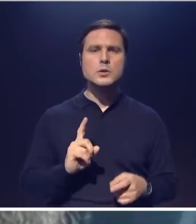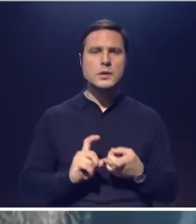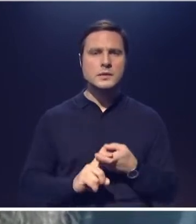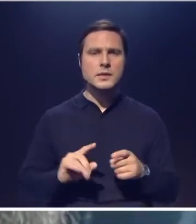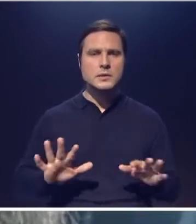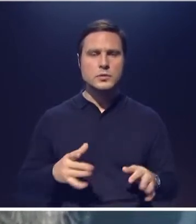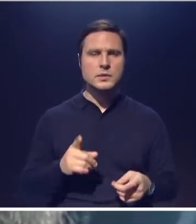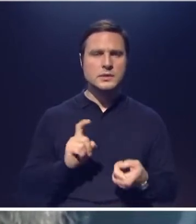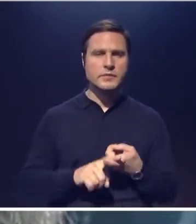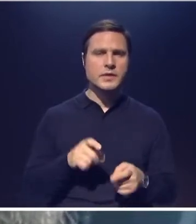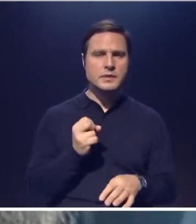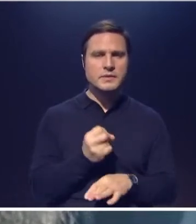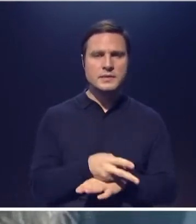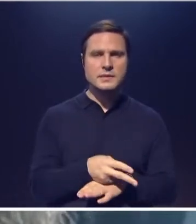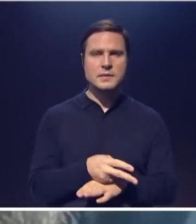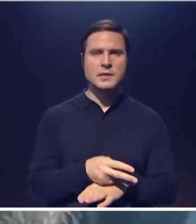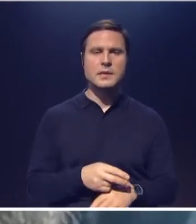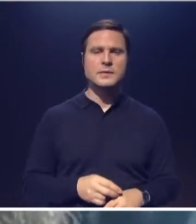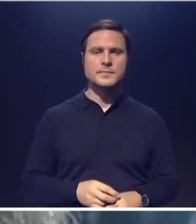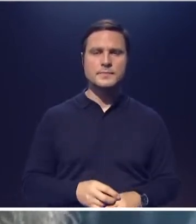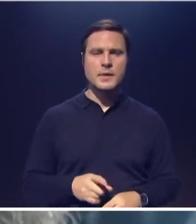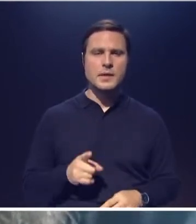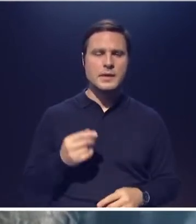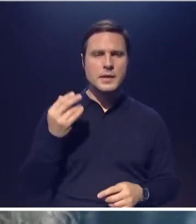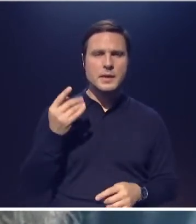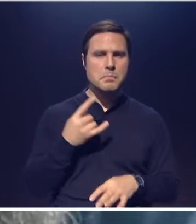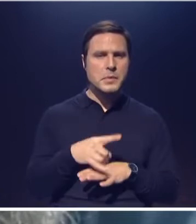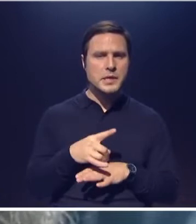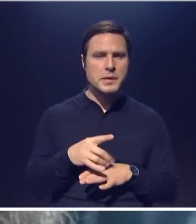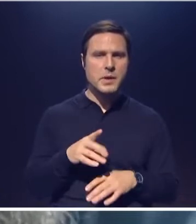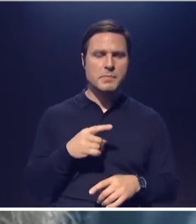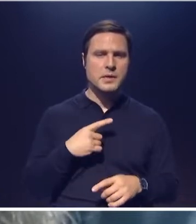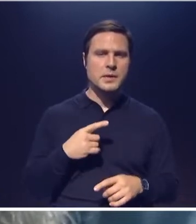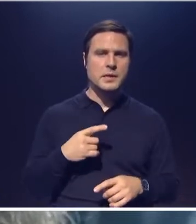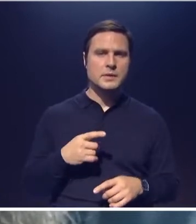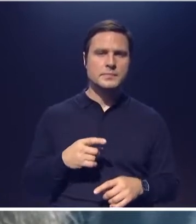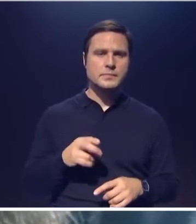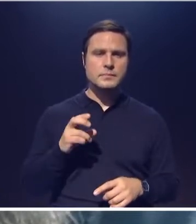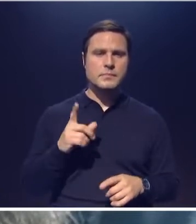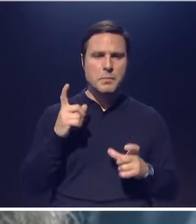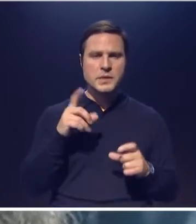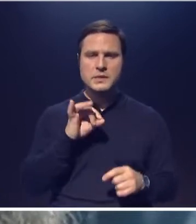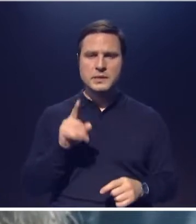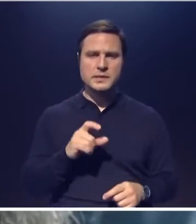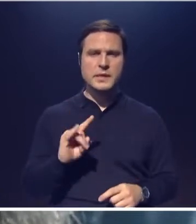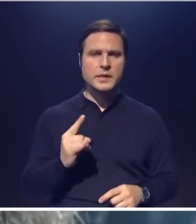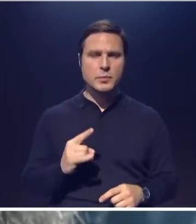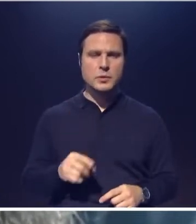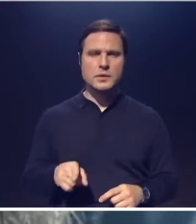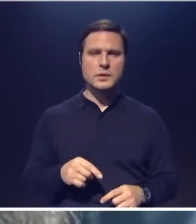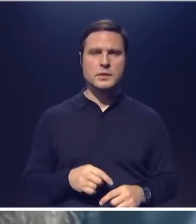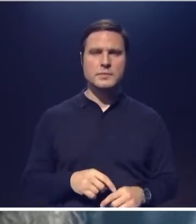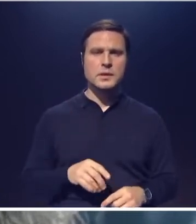связанного с изгнанием или мнимым изгнанием беса из отрока ребенка при